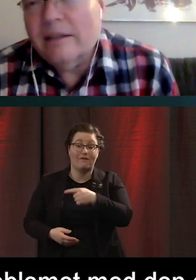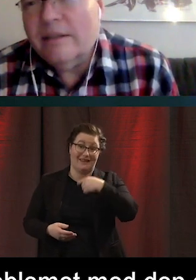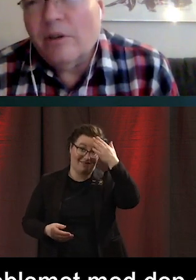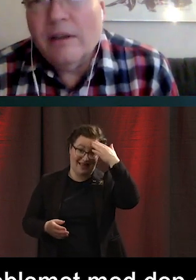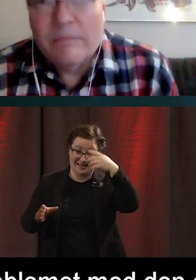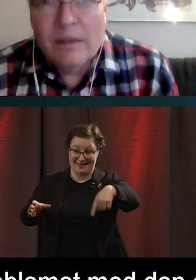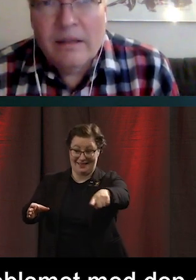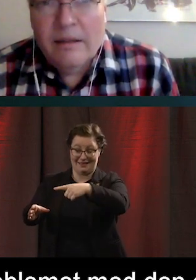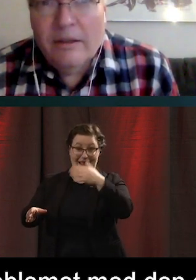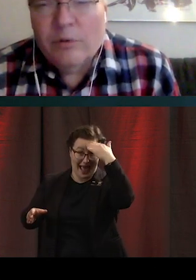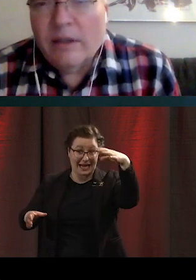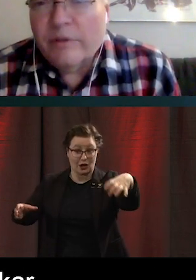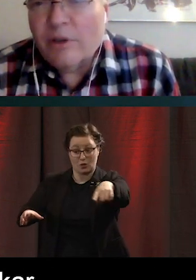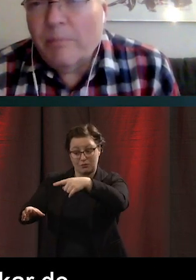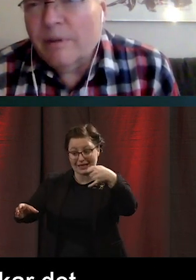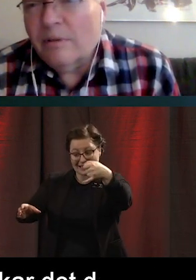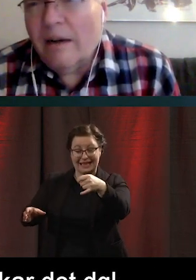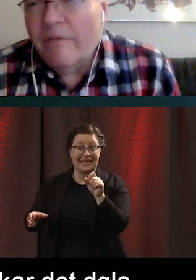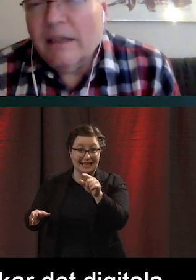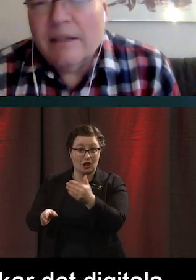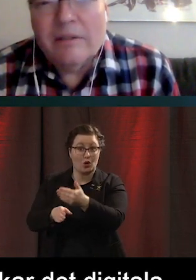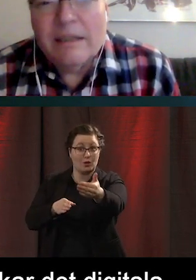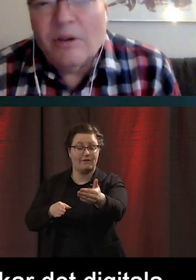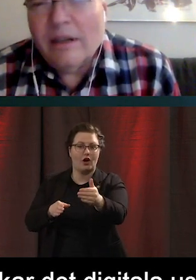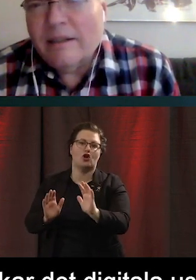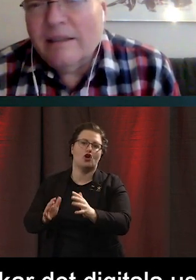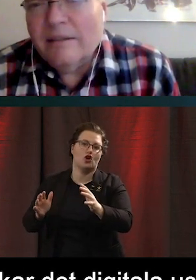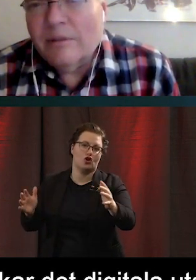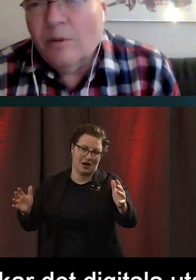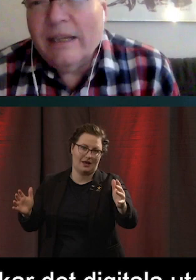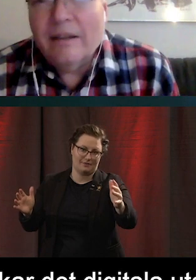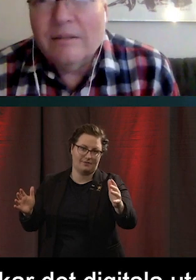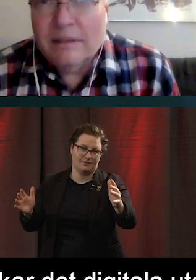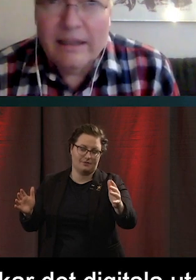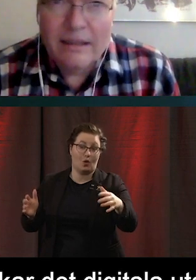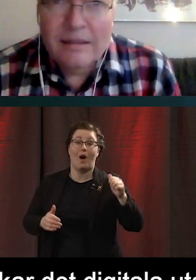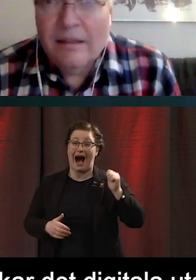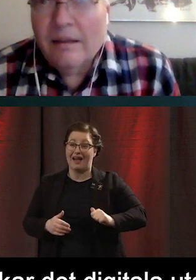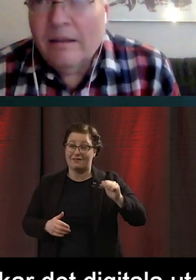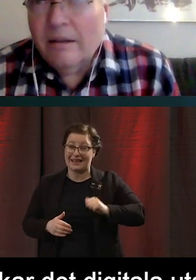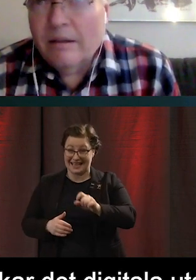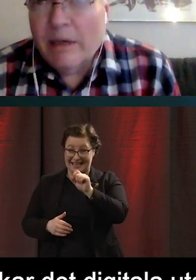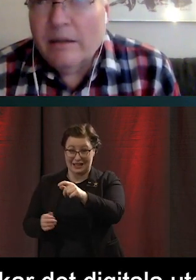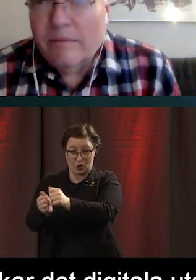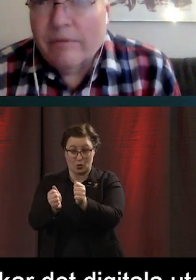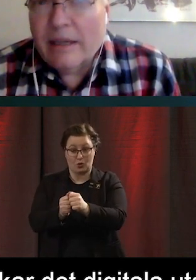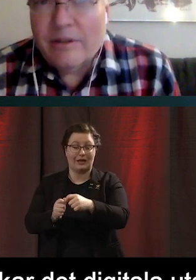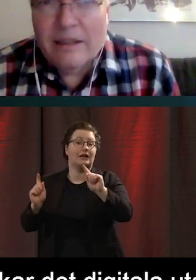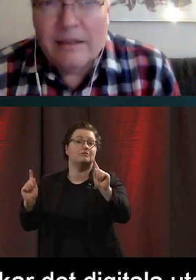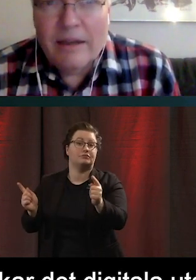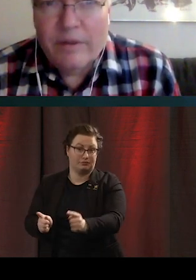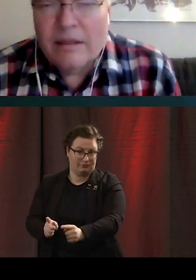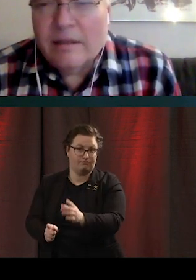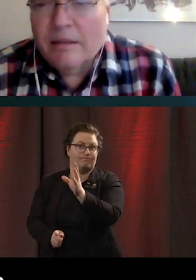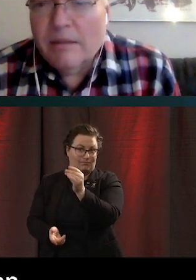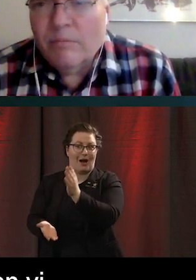ökar det digitala utanförskapet. användningen av digitala grejer går ner en del. Men vi kan